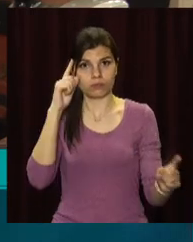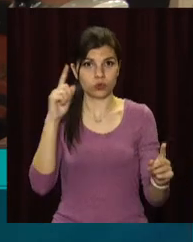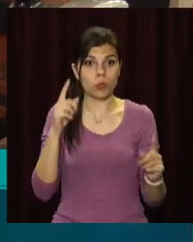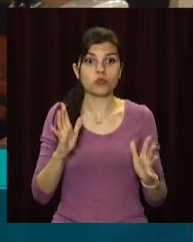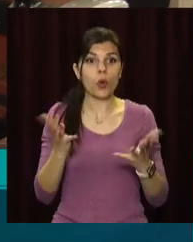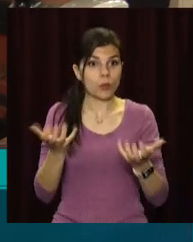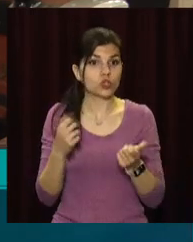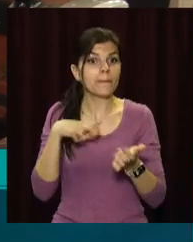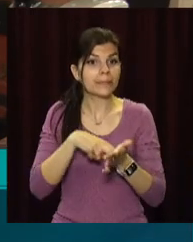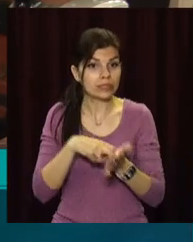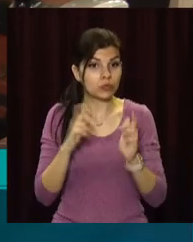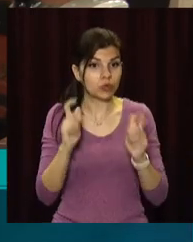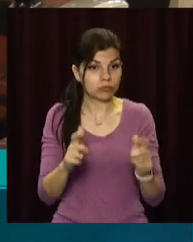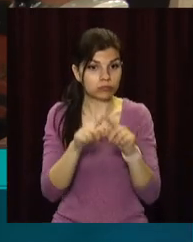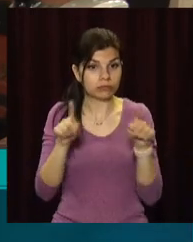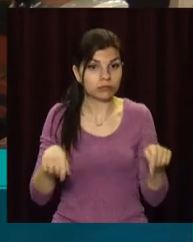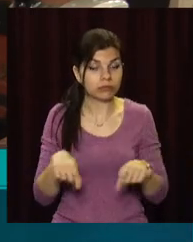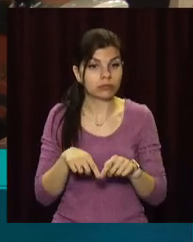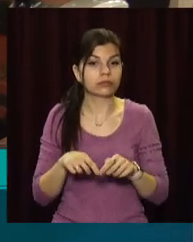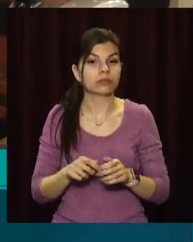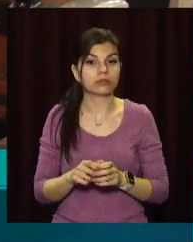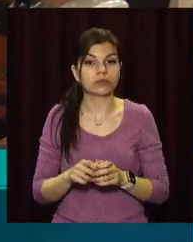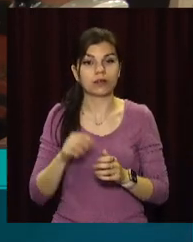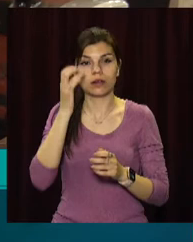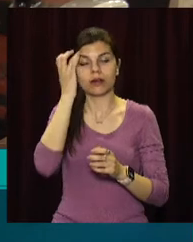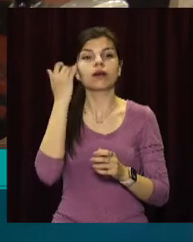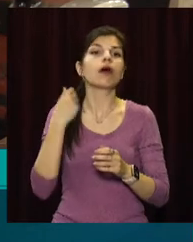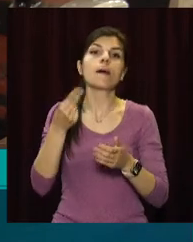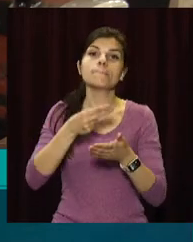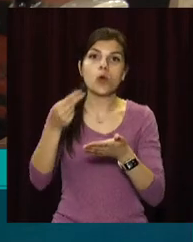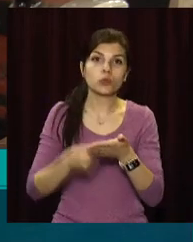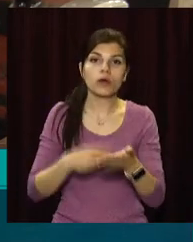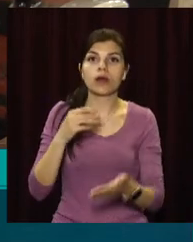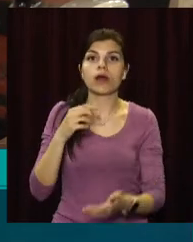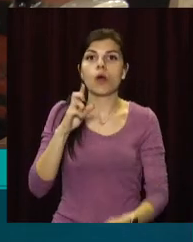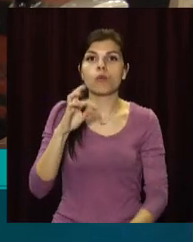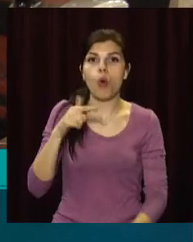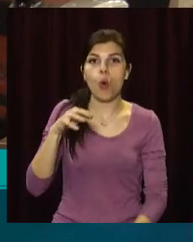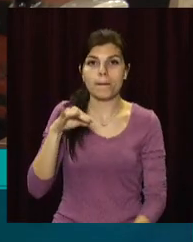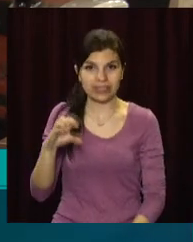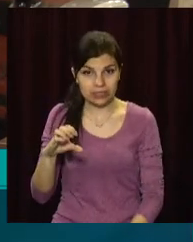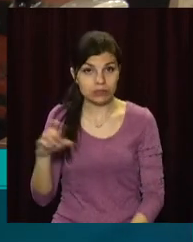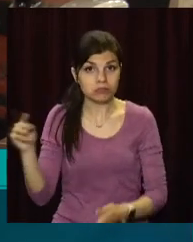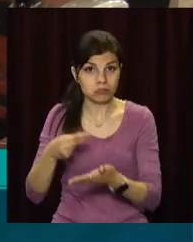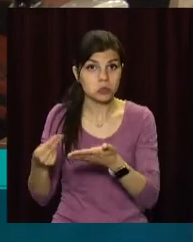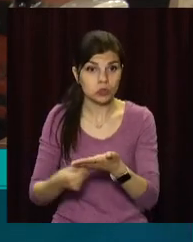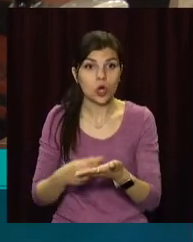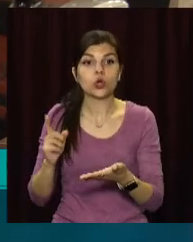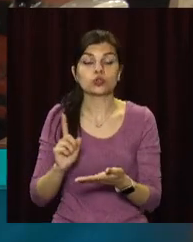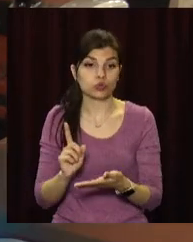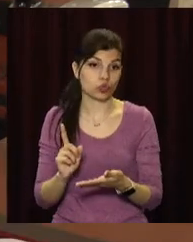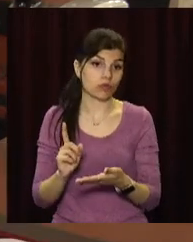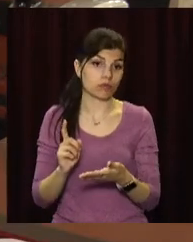підписане Владимиром Баганісом, що в рамках того, що ми є